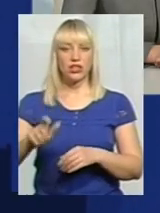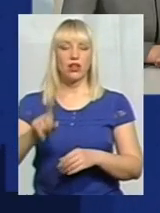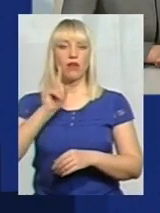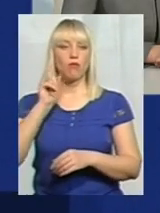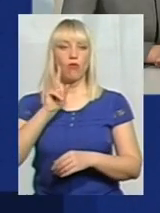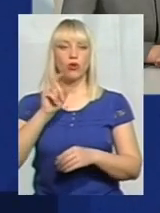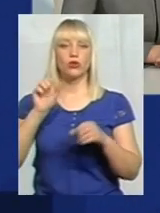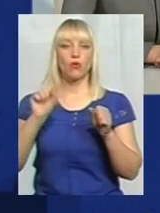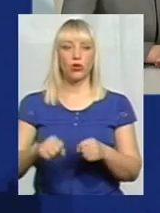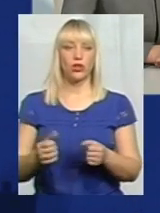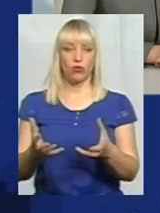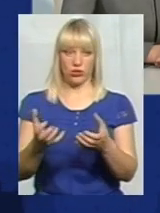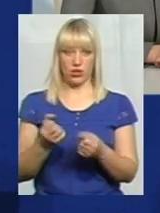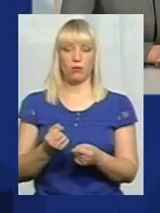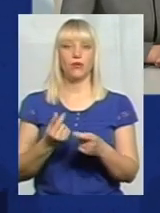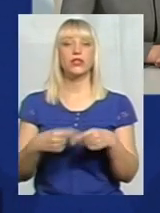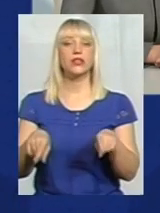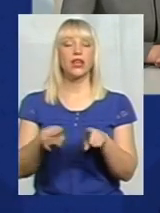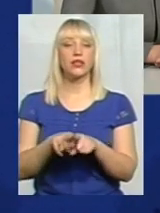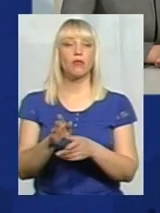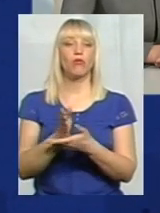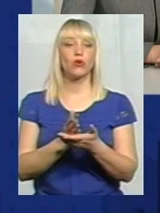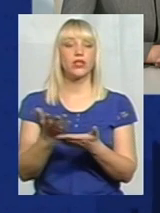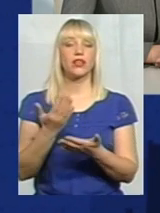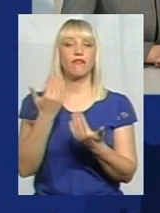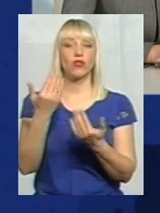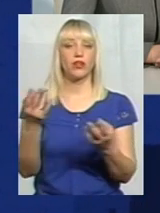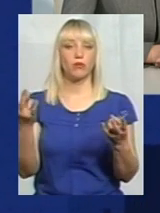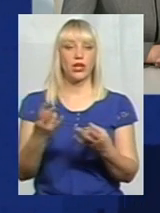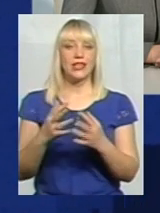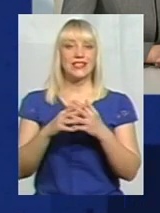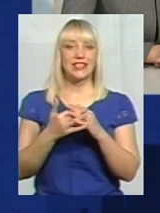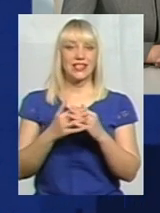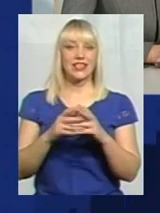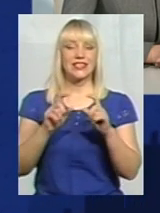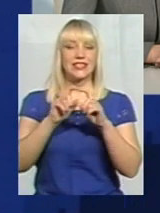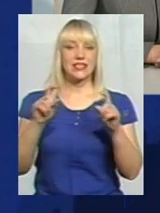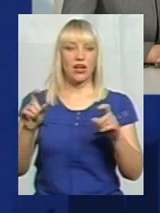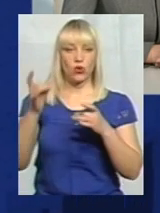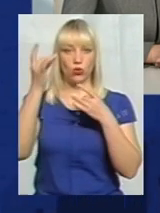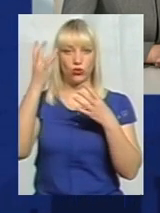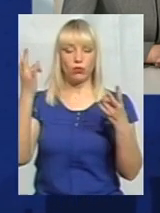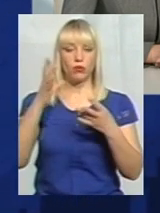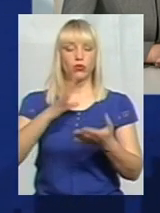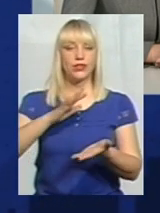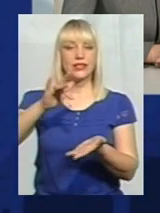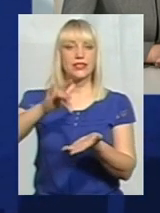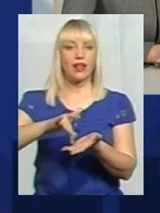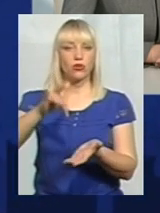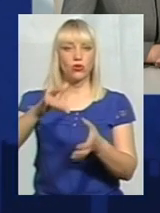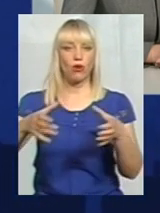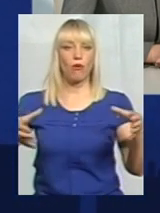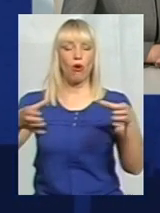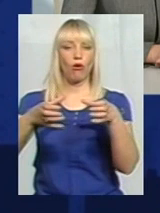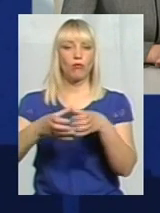ті послуги, які вони потребуються. І сільський заклад культури на сьогоднішній день, він має бути центром громади, щоб люди